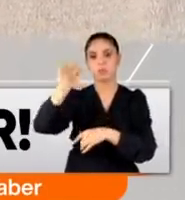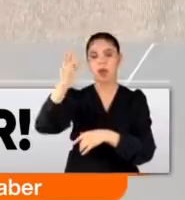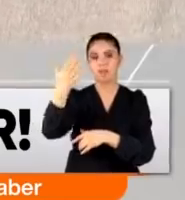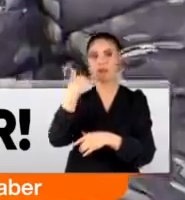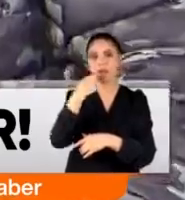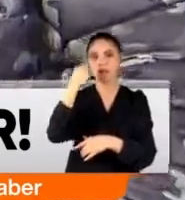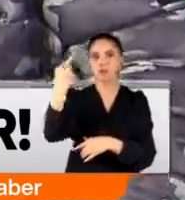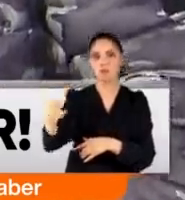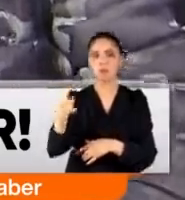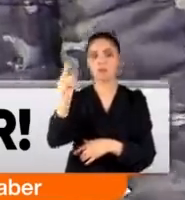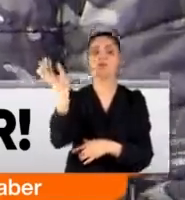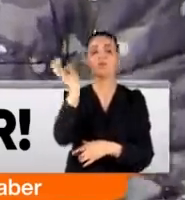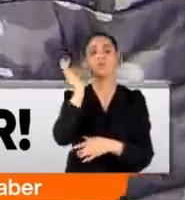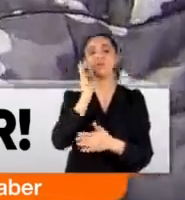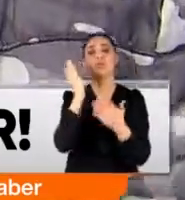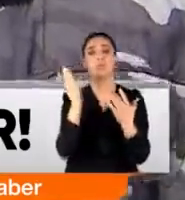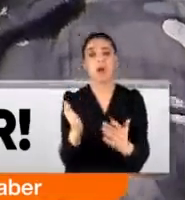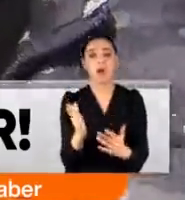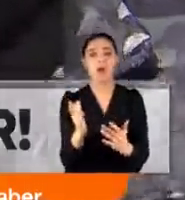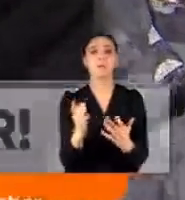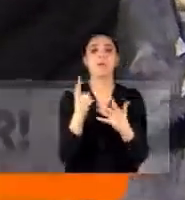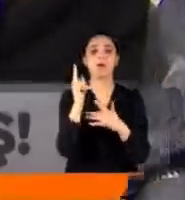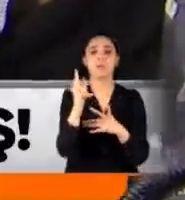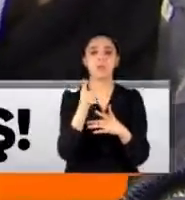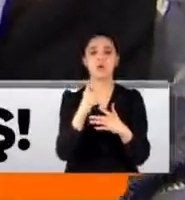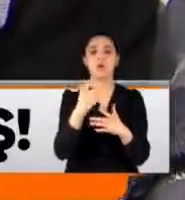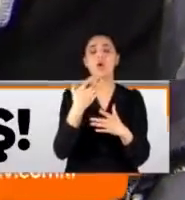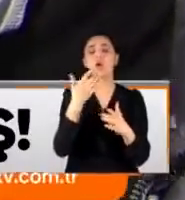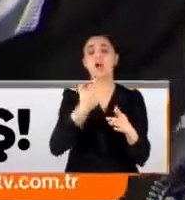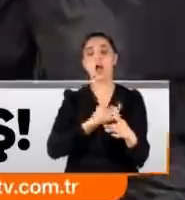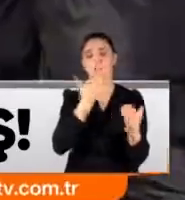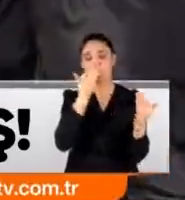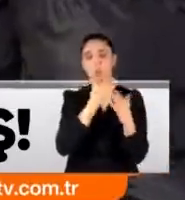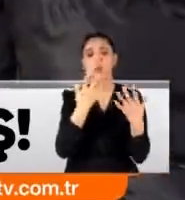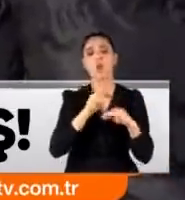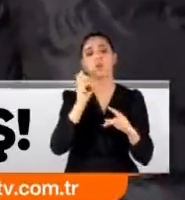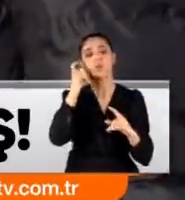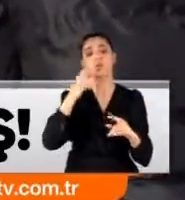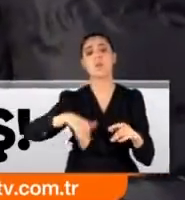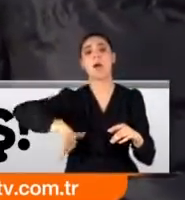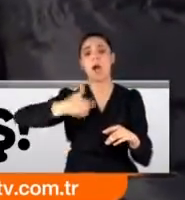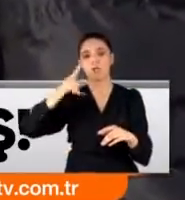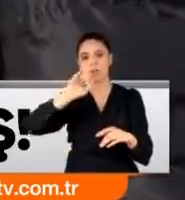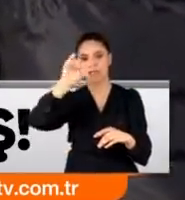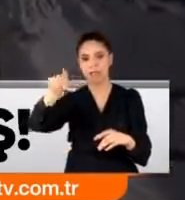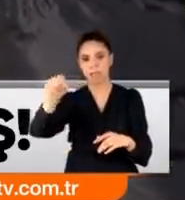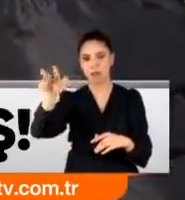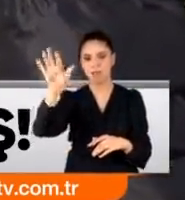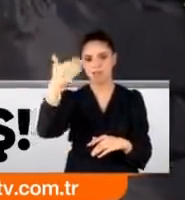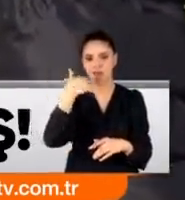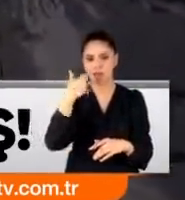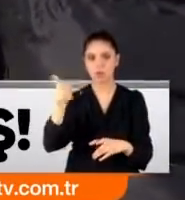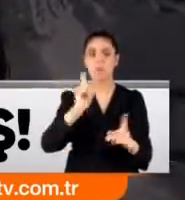talep ediyorlarmış. Bunu duymuştum da çok bir legal yol olduğunu düşünmüyorum yani. Avukat gelip sizden bir para talep edebiliyor.